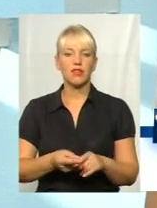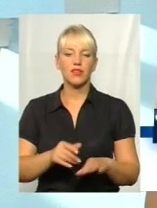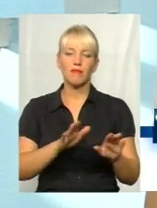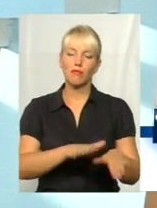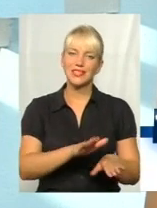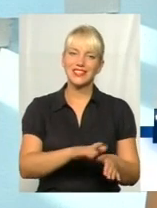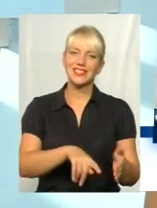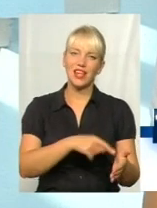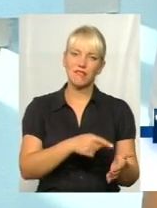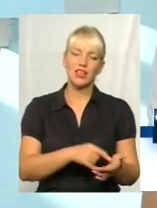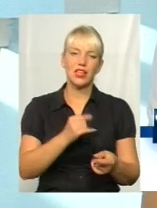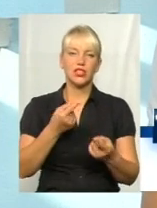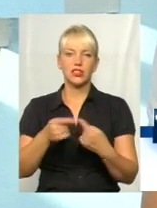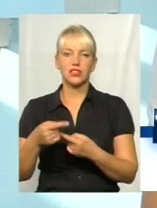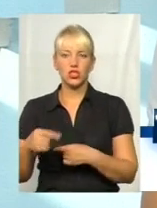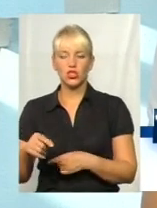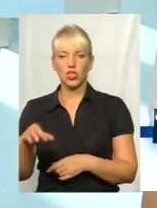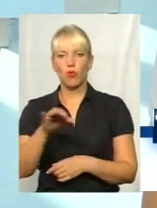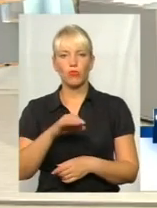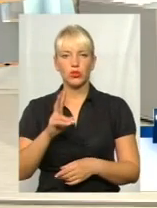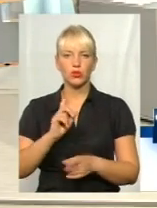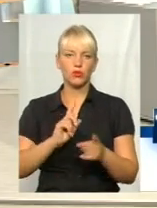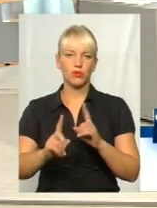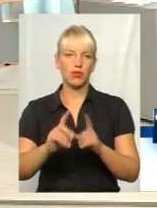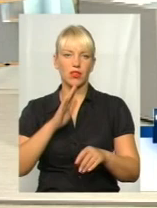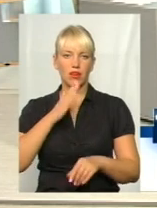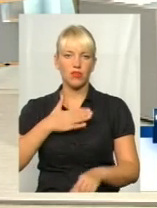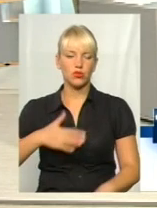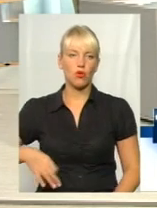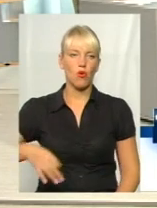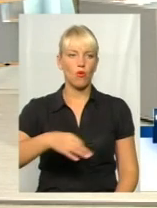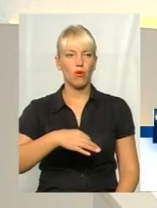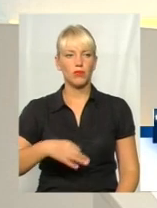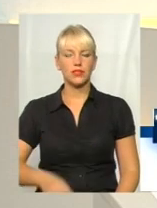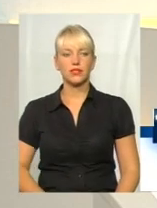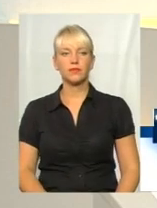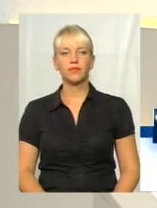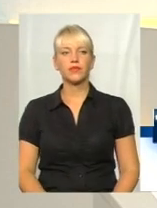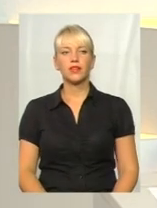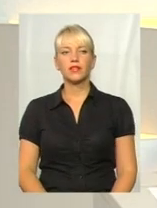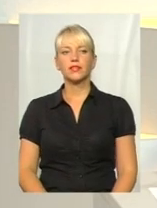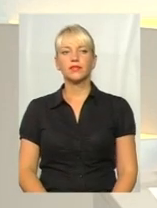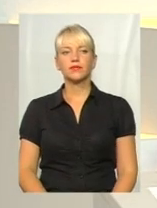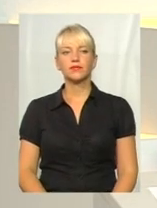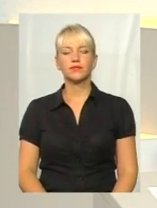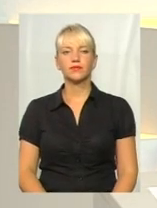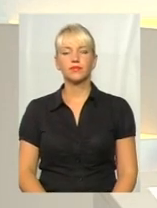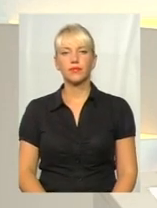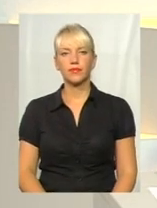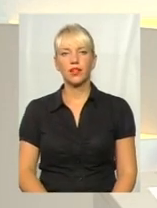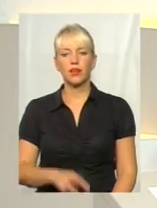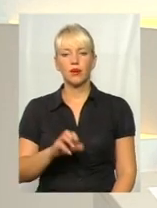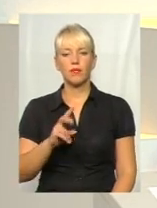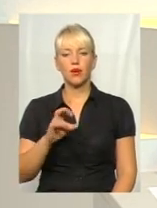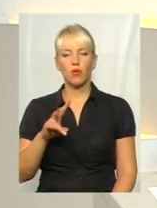з інших областей на тренах нашої області. Пане Микола, тут хочеться вам слово надати. З приводу